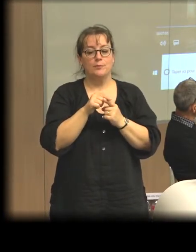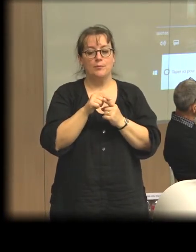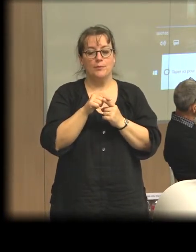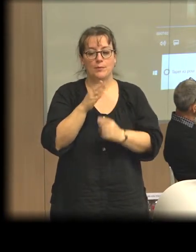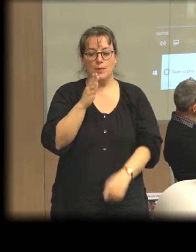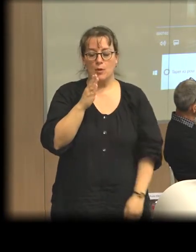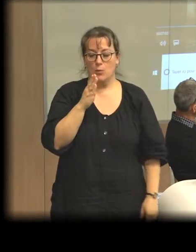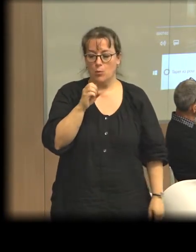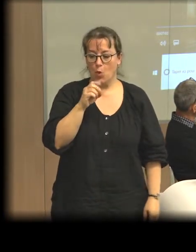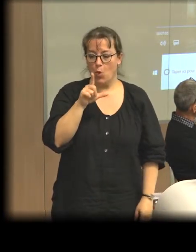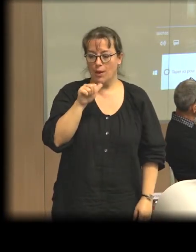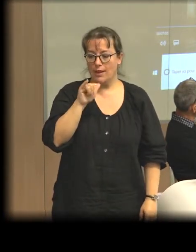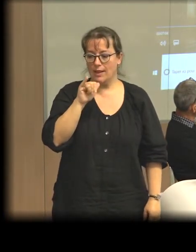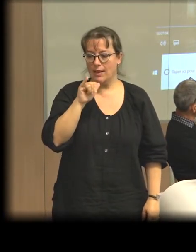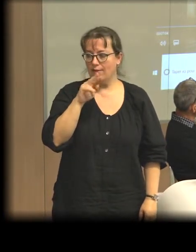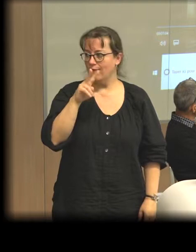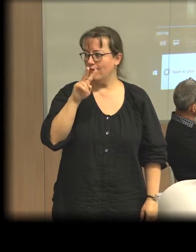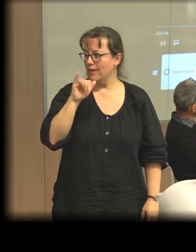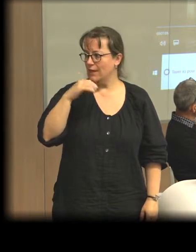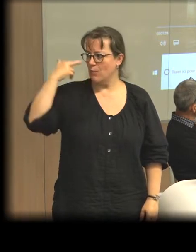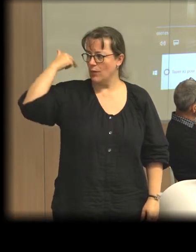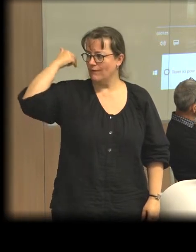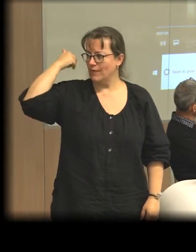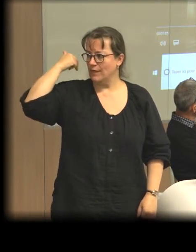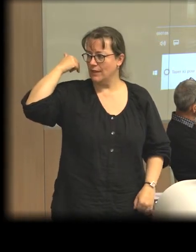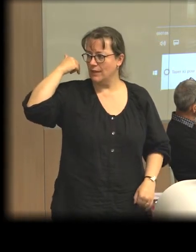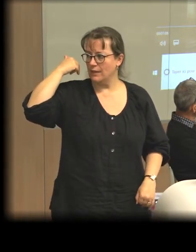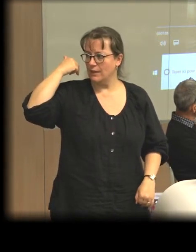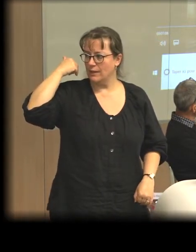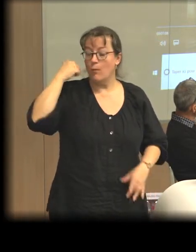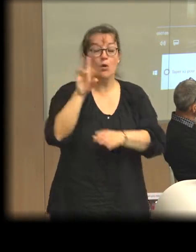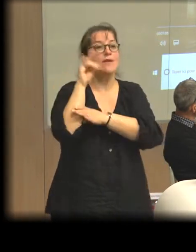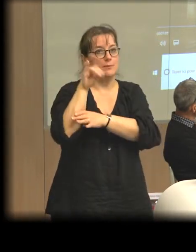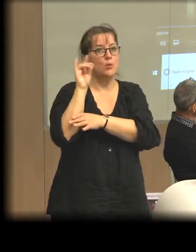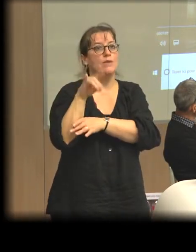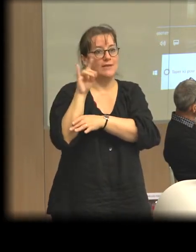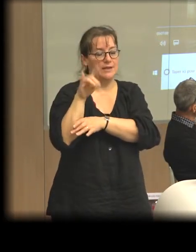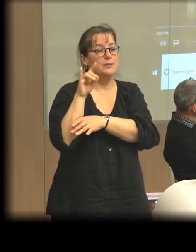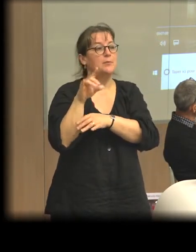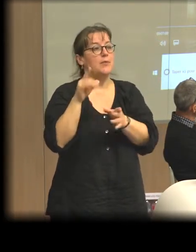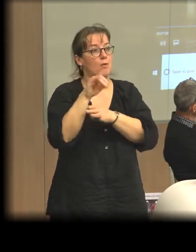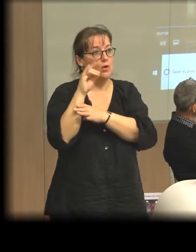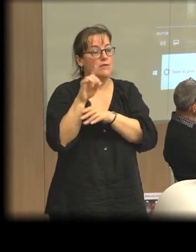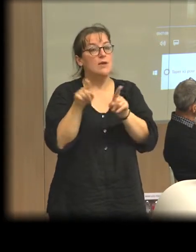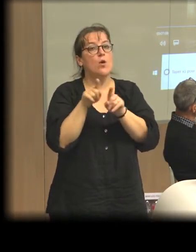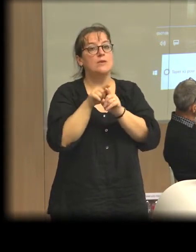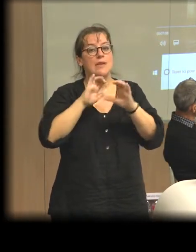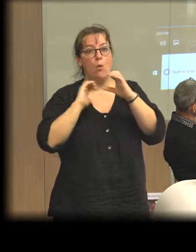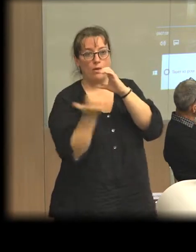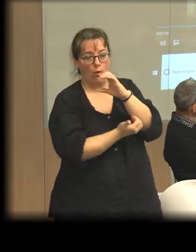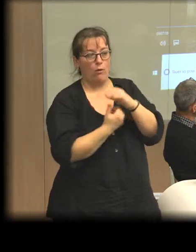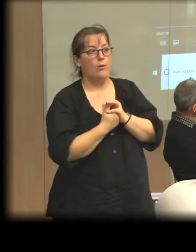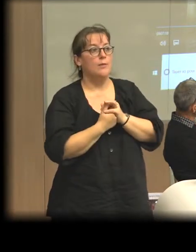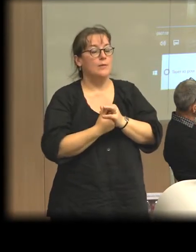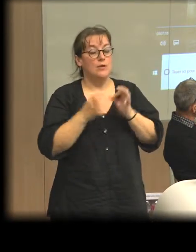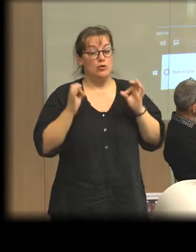'idée c'est que nous ne pouvons plus, parce que le développement économique ne peut pas être une expansion sans fin dans